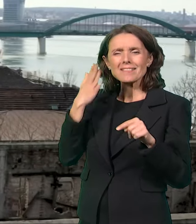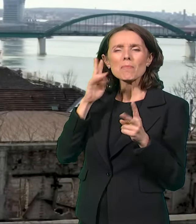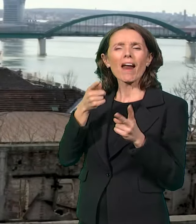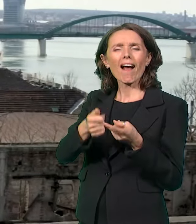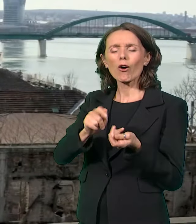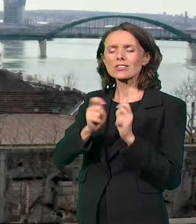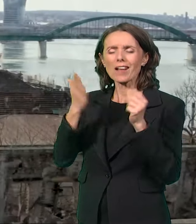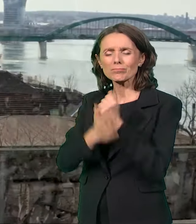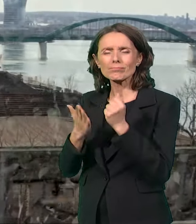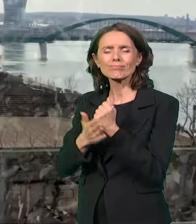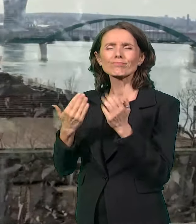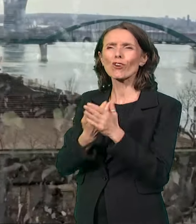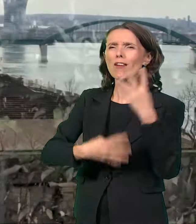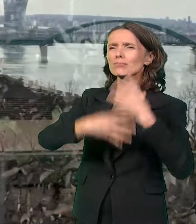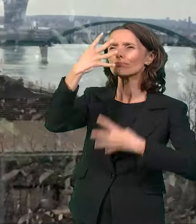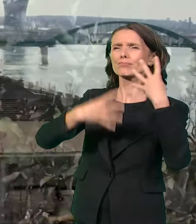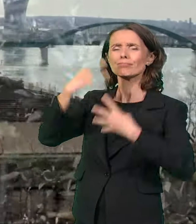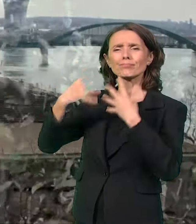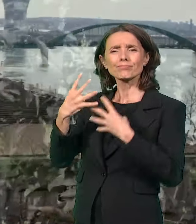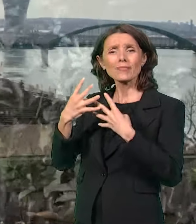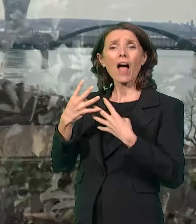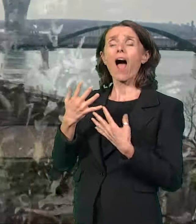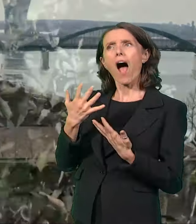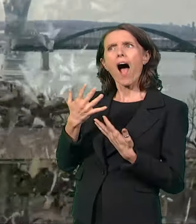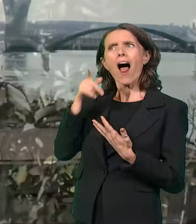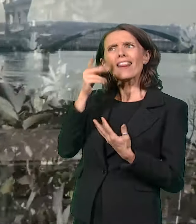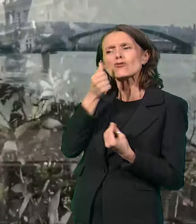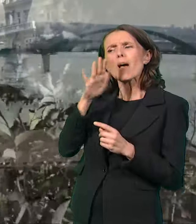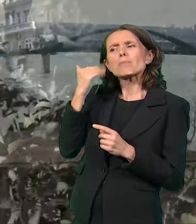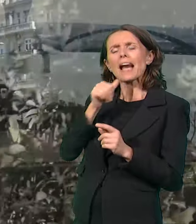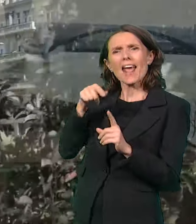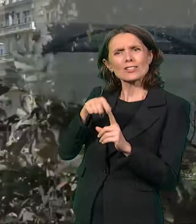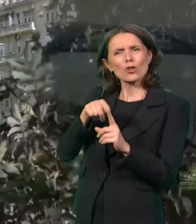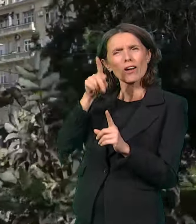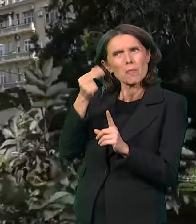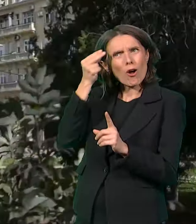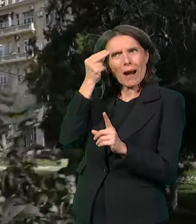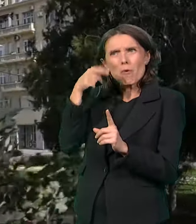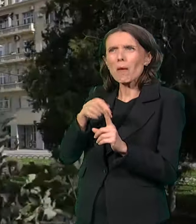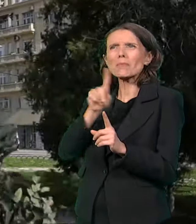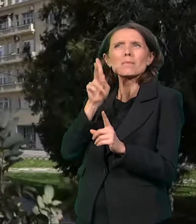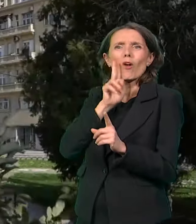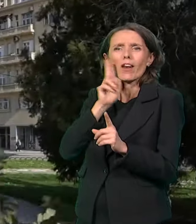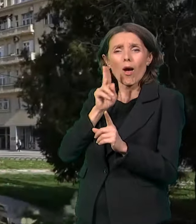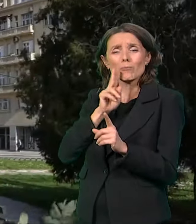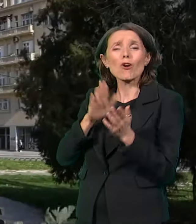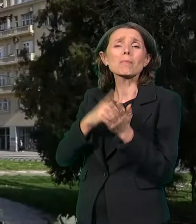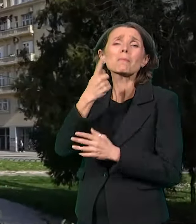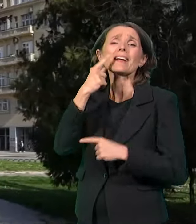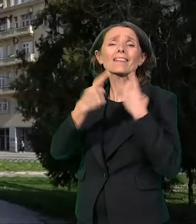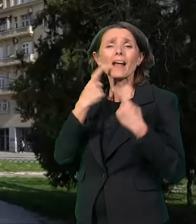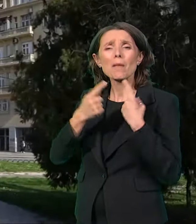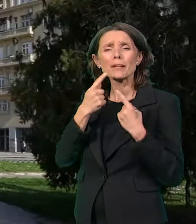su nadrasli priču izmahale pored Save. Jedna takva priča je o šljivama i porodici Paranos.